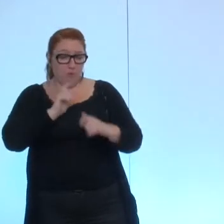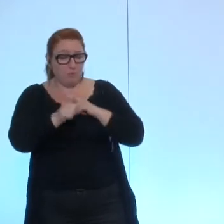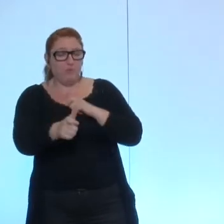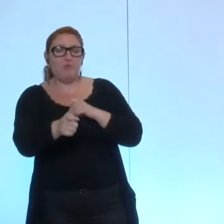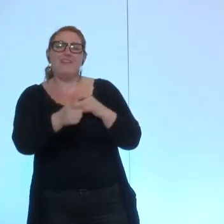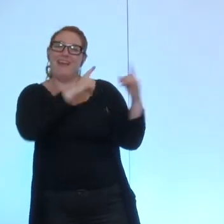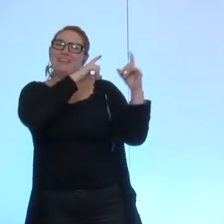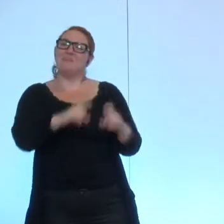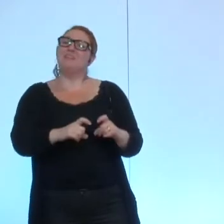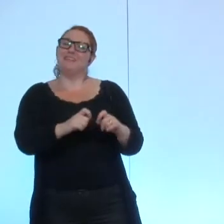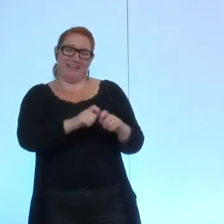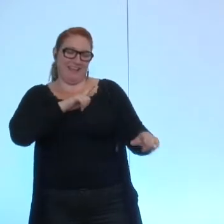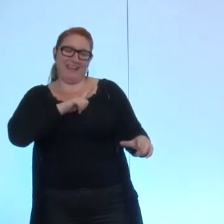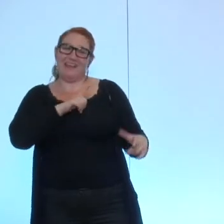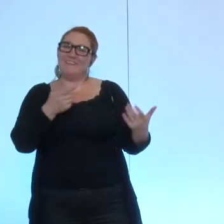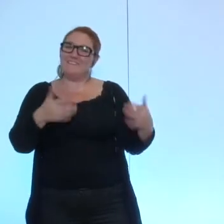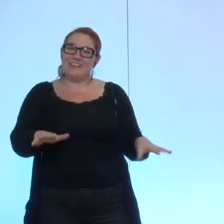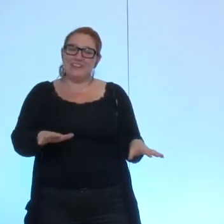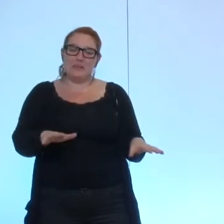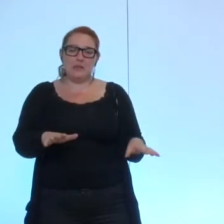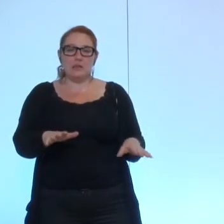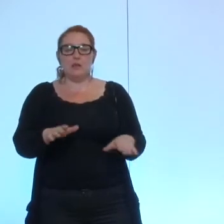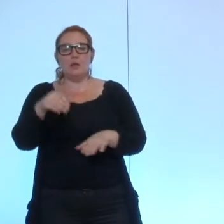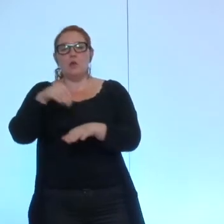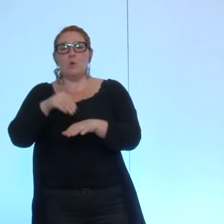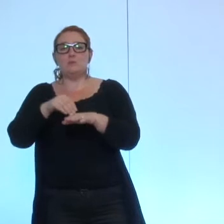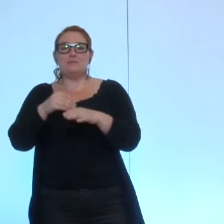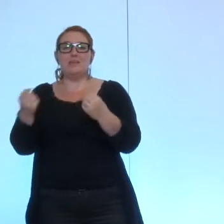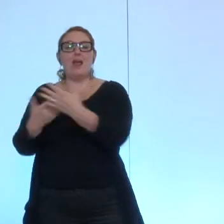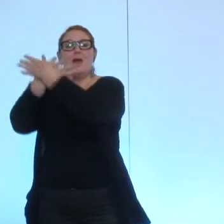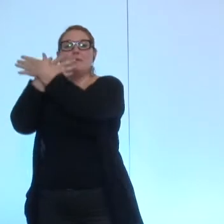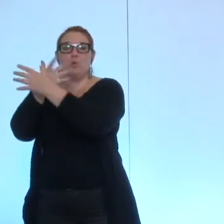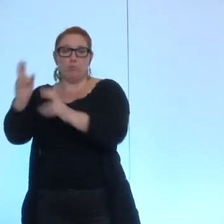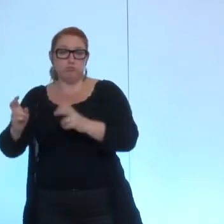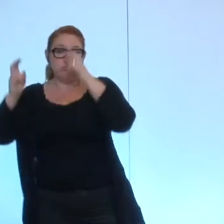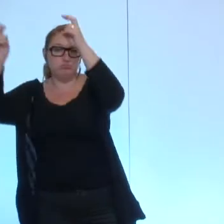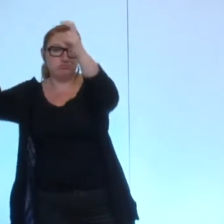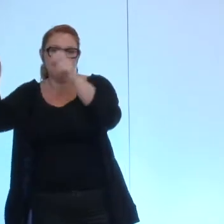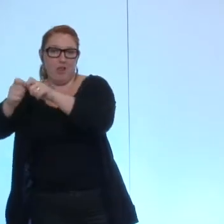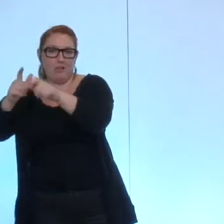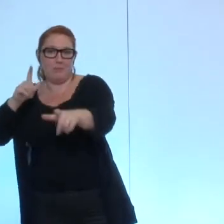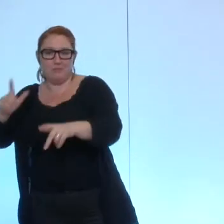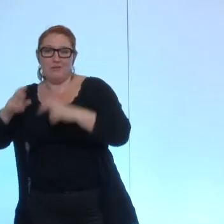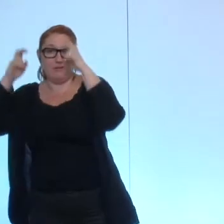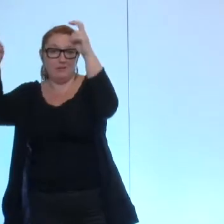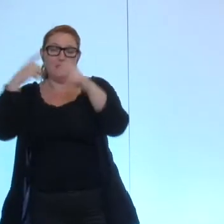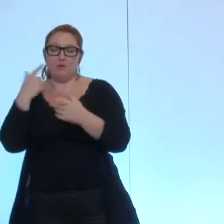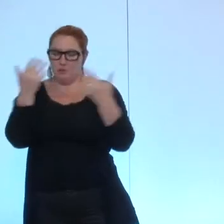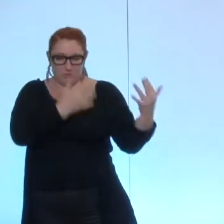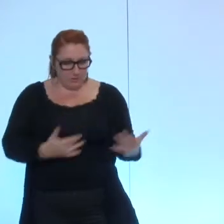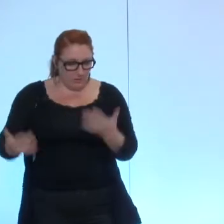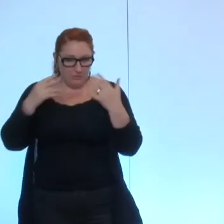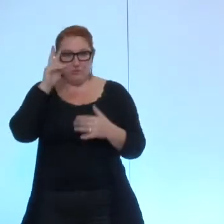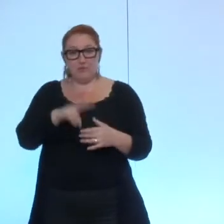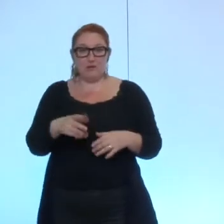après, par une augmentation des indemnités des conseillers communautaires à la métro, et que, selon nos calculs, l'un dans l'autre, la baisse n'est pas